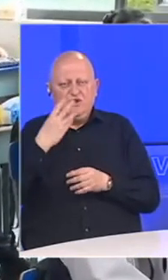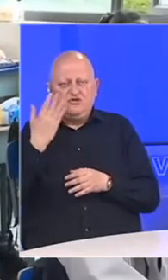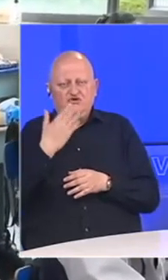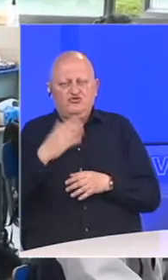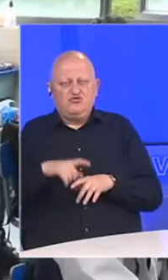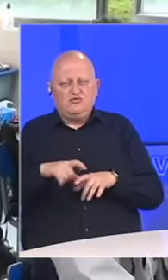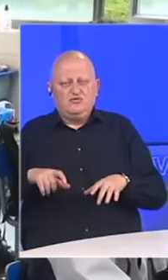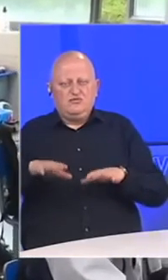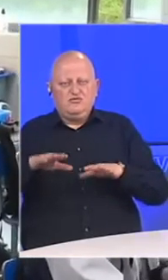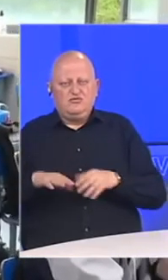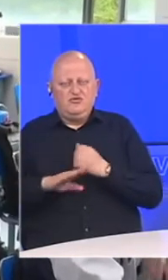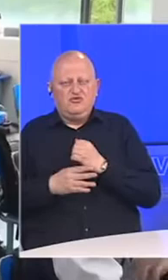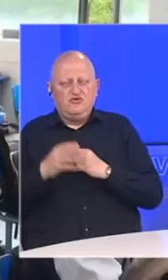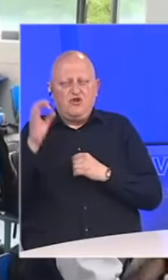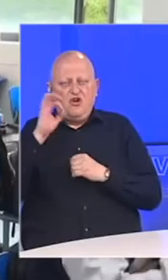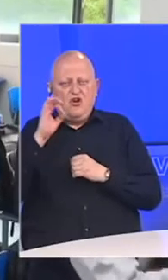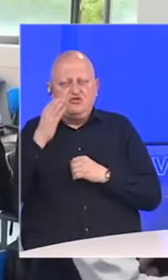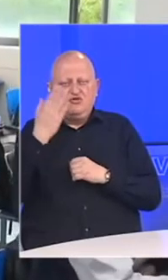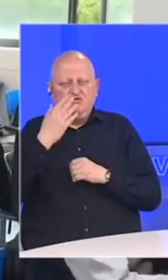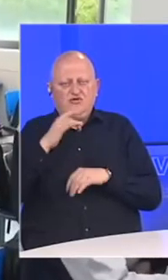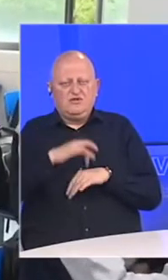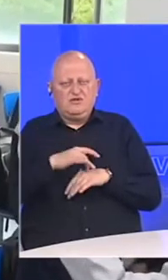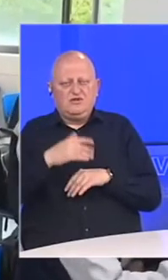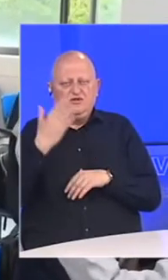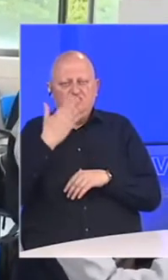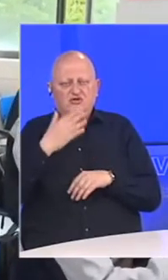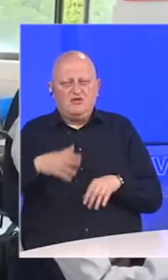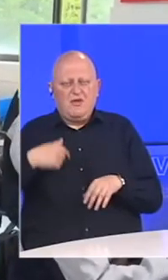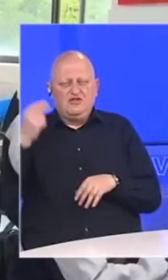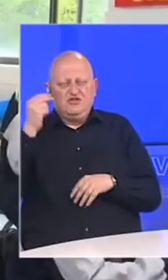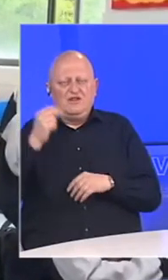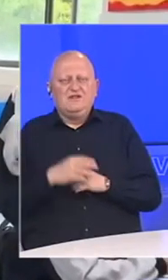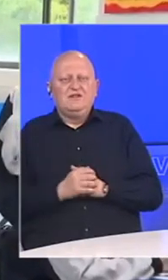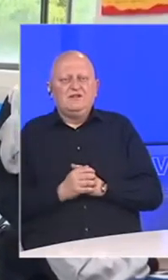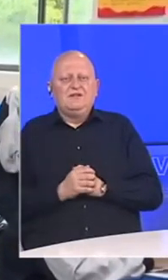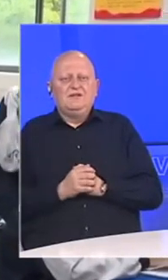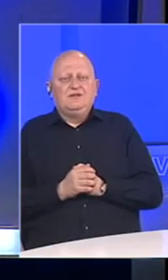školske klupe sjesti učenici osnovnih škola i srednjoškolci mlađih razreda.